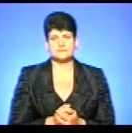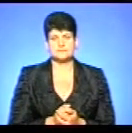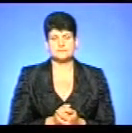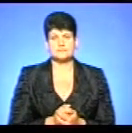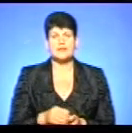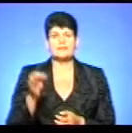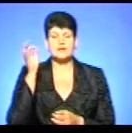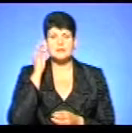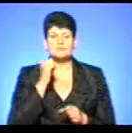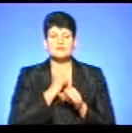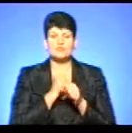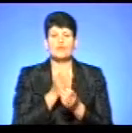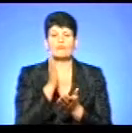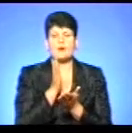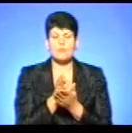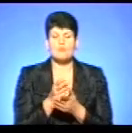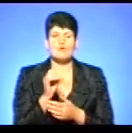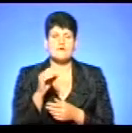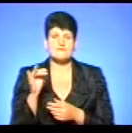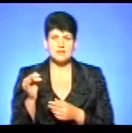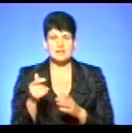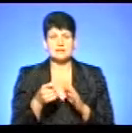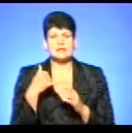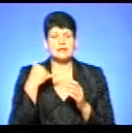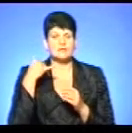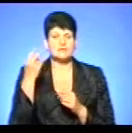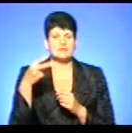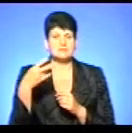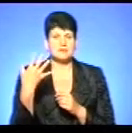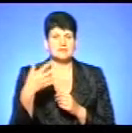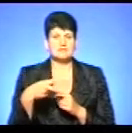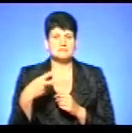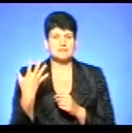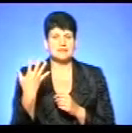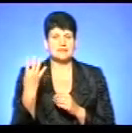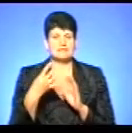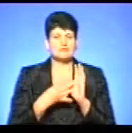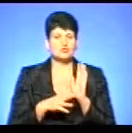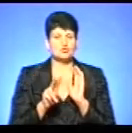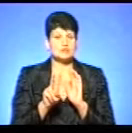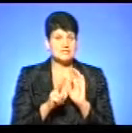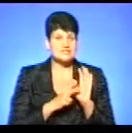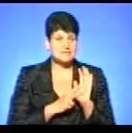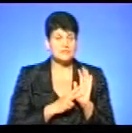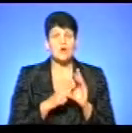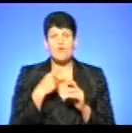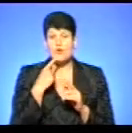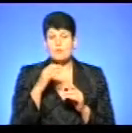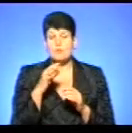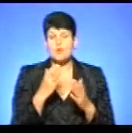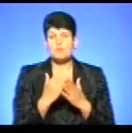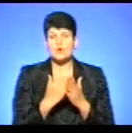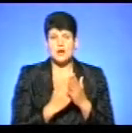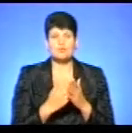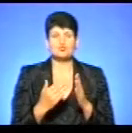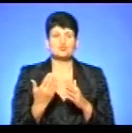Нагадаю, ми працюємо у прямому ефірі. Телефон студії 25 25 97. Говоримо про програму субсидій 2018.